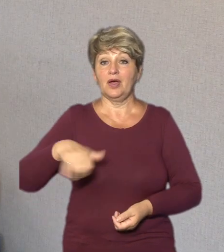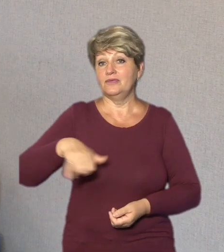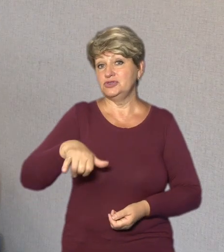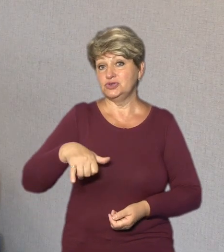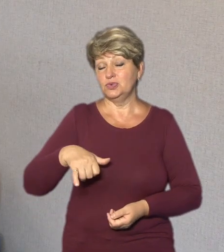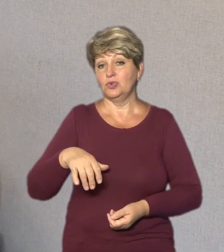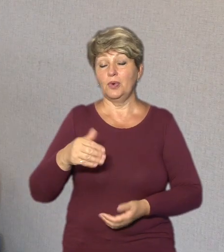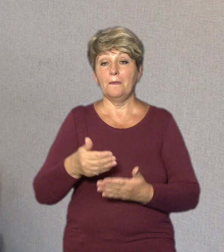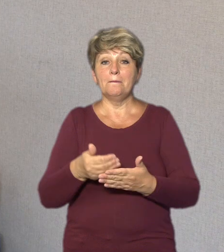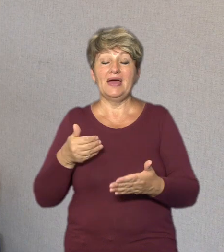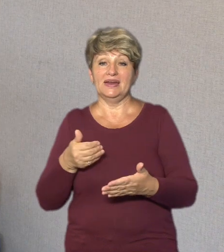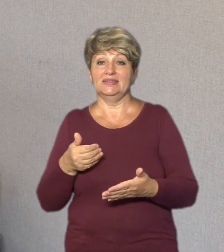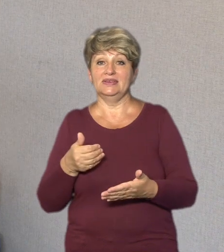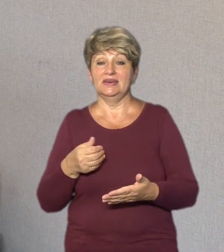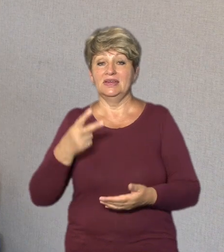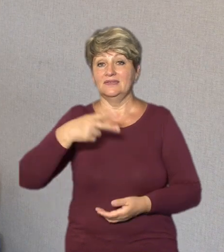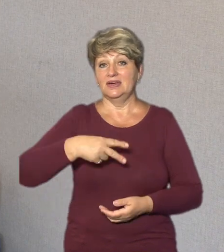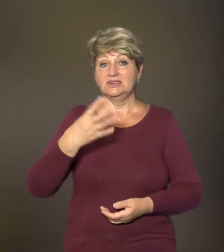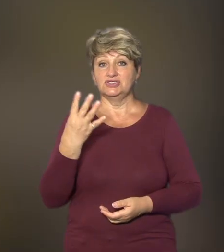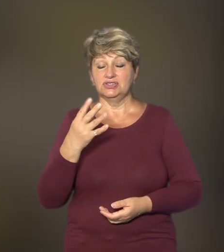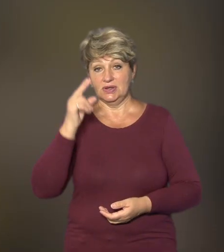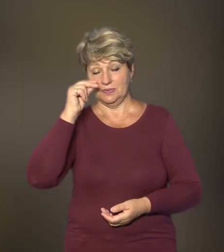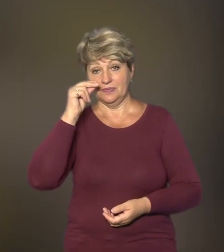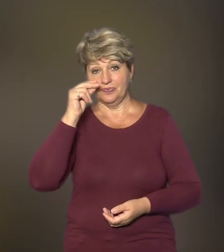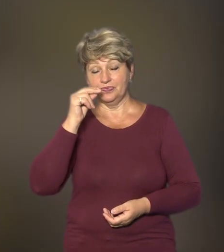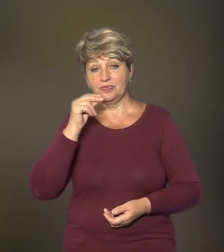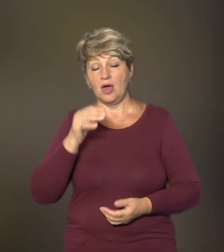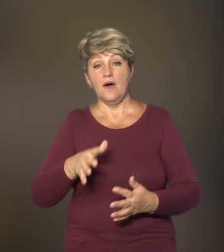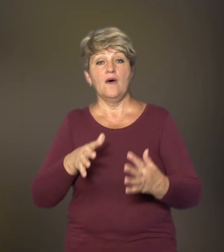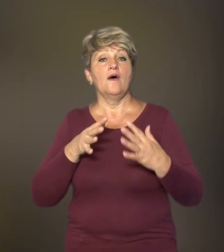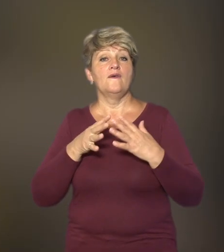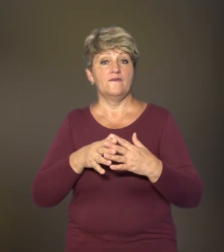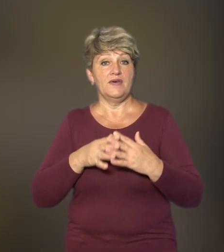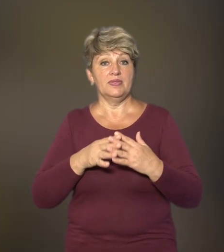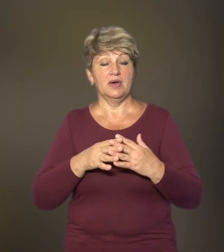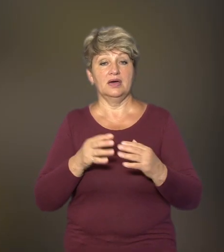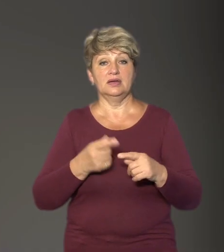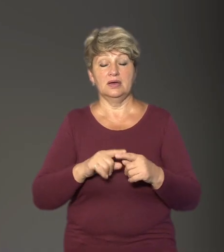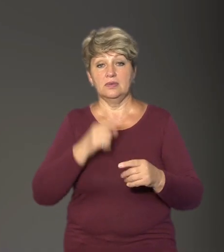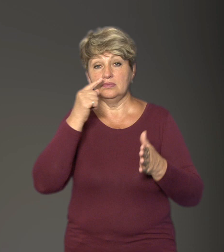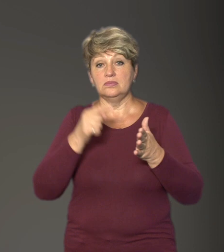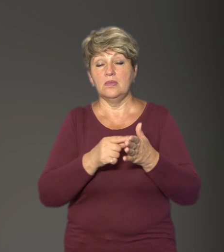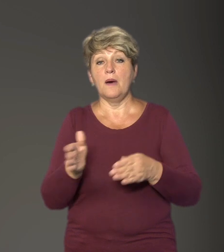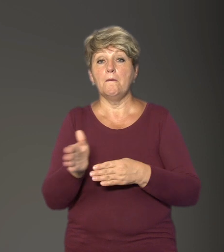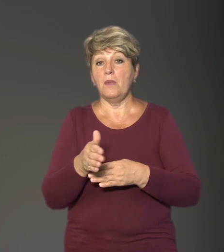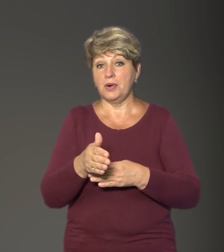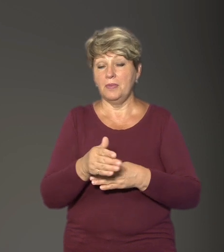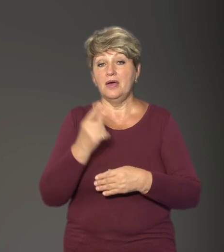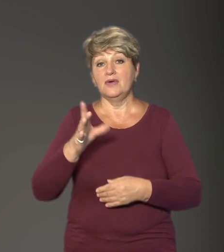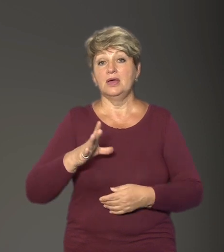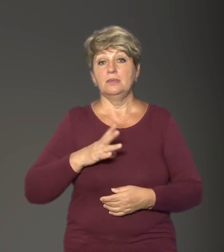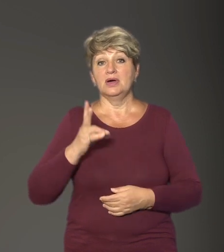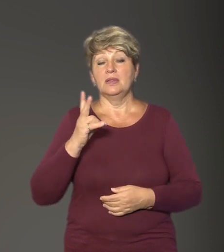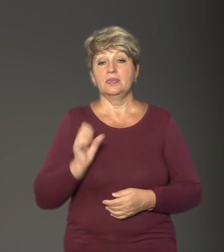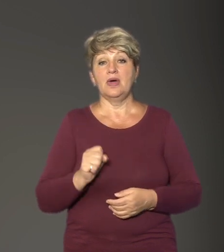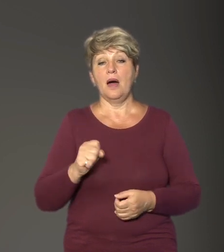перед 24-м числом. Повномасштабна війна Олександра Дерев'янка застала в Маріуполі. Він був навідником